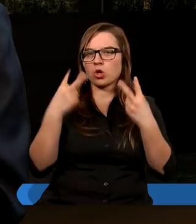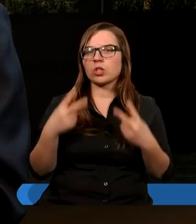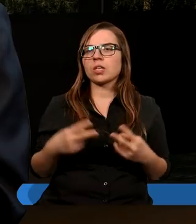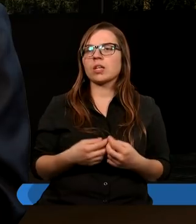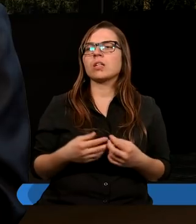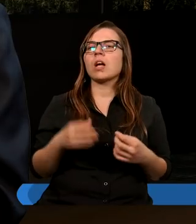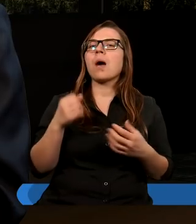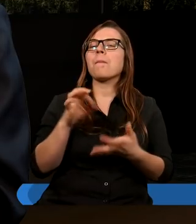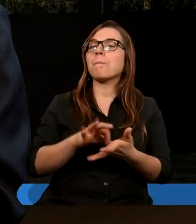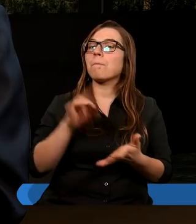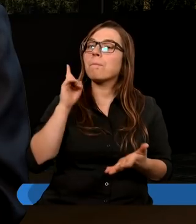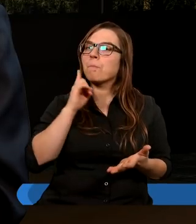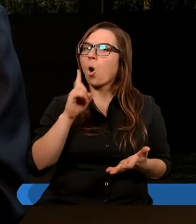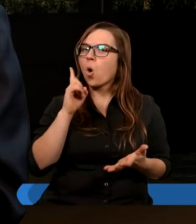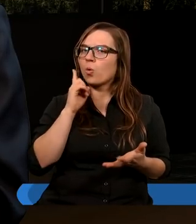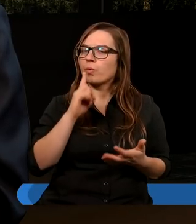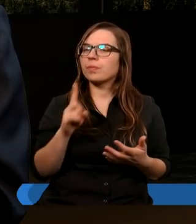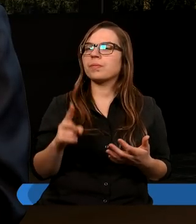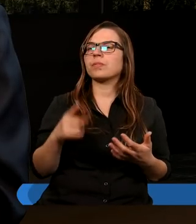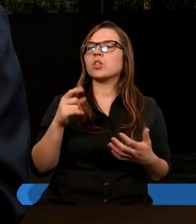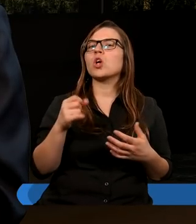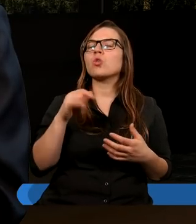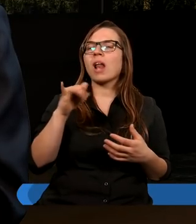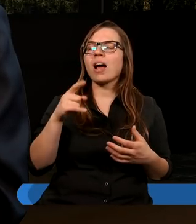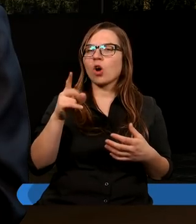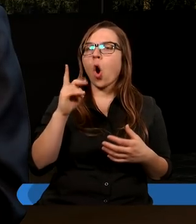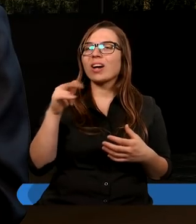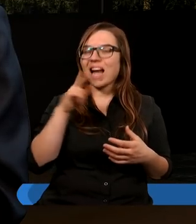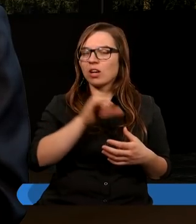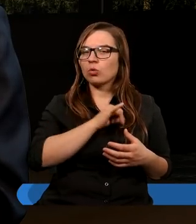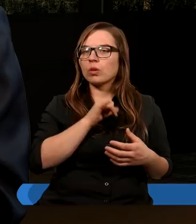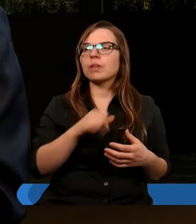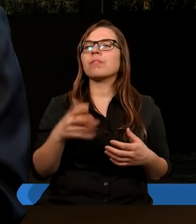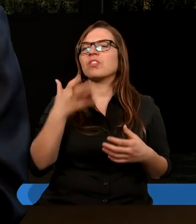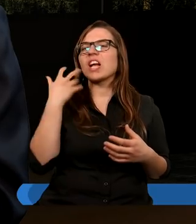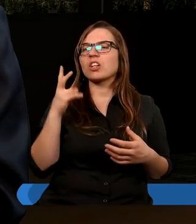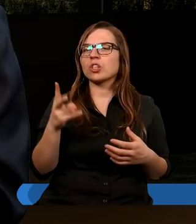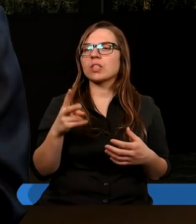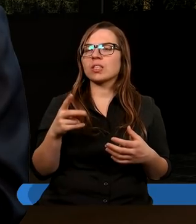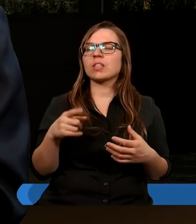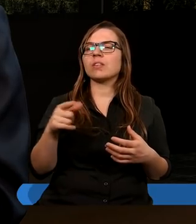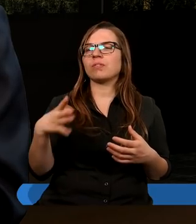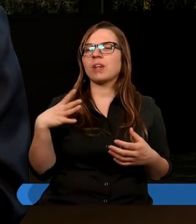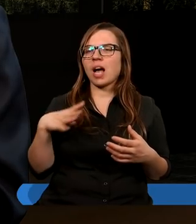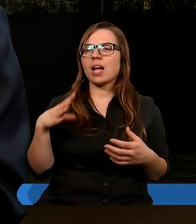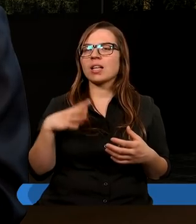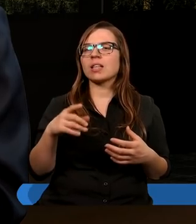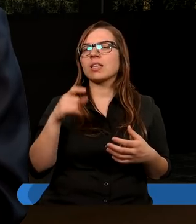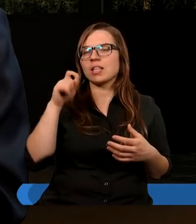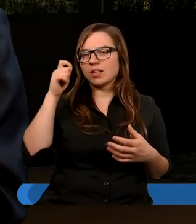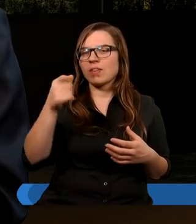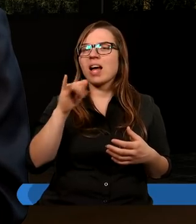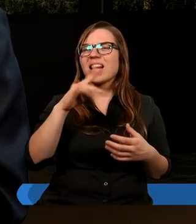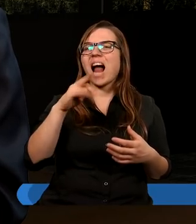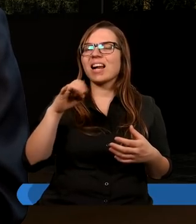A pewien mąż w Cezarei imieniem Korneliusz, setnik kohorty zwanej